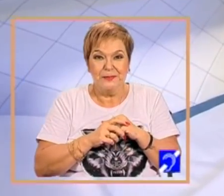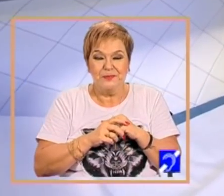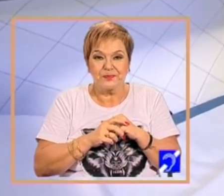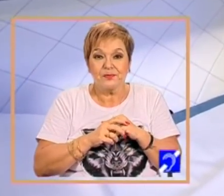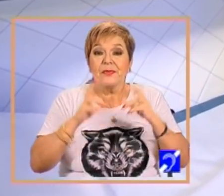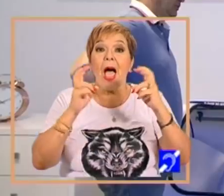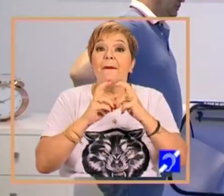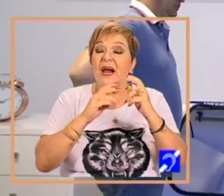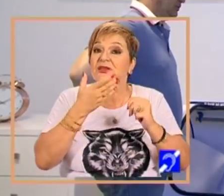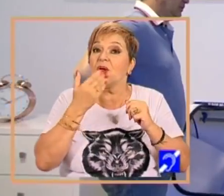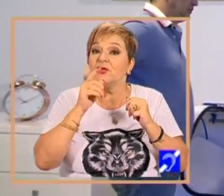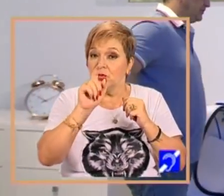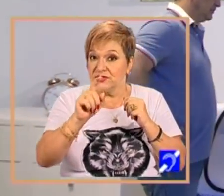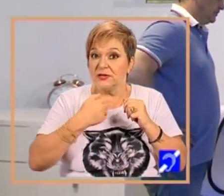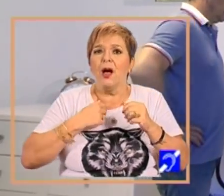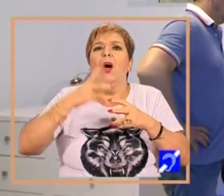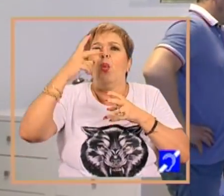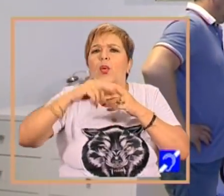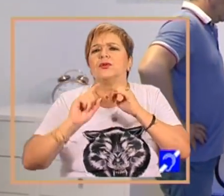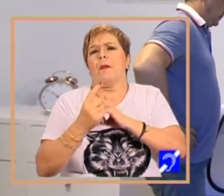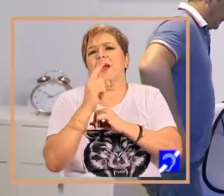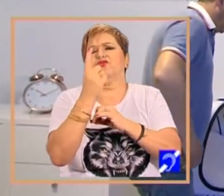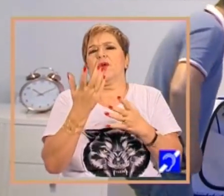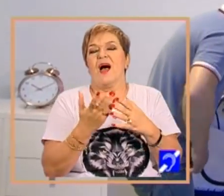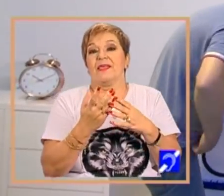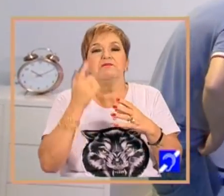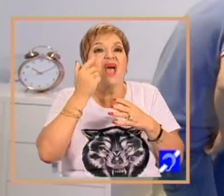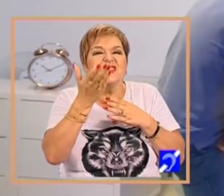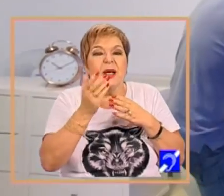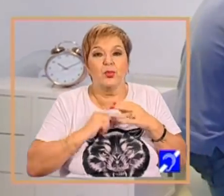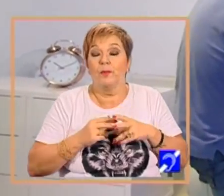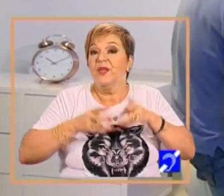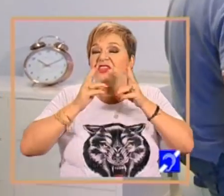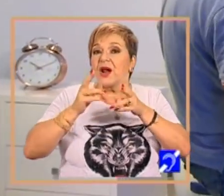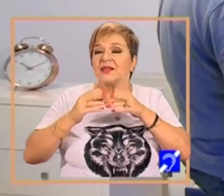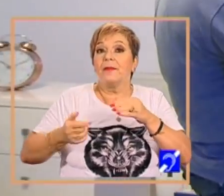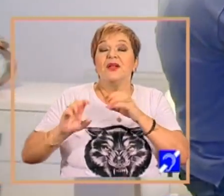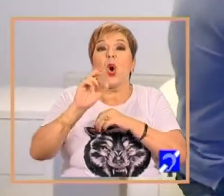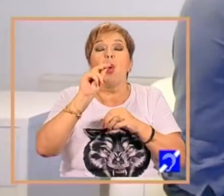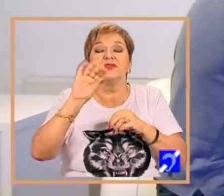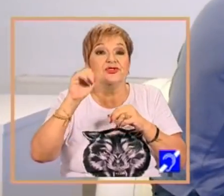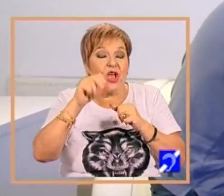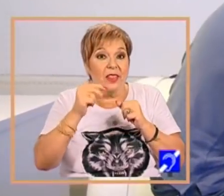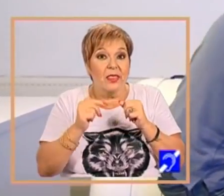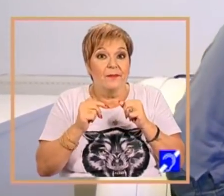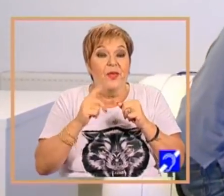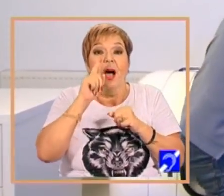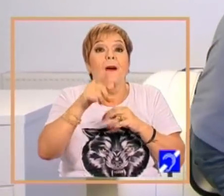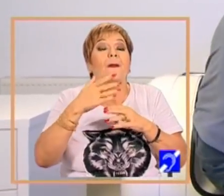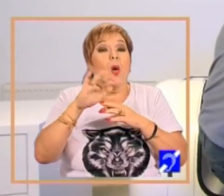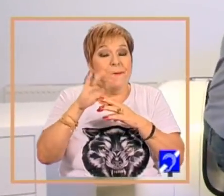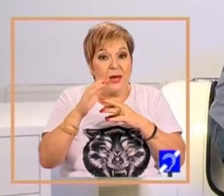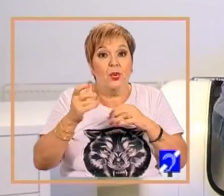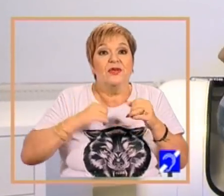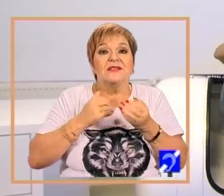Aparatura folosită este de ultimă generație. Un exemplu ar fi și terapia prin oxigenare hiperbară. Pacientul se